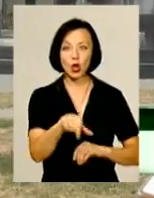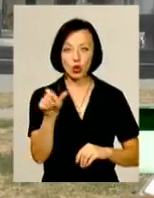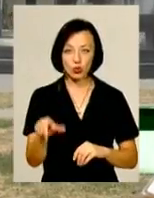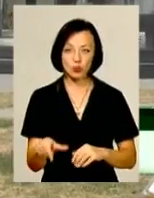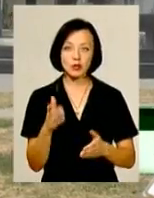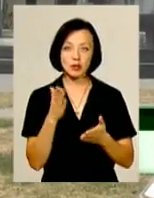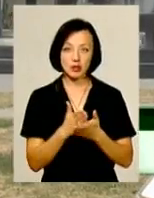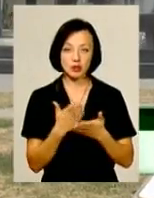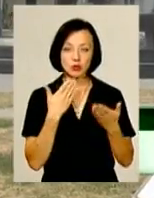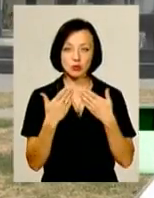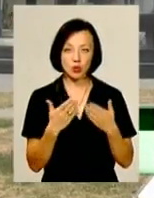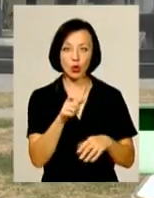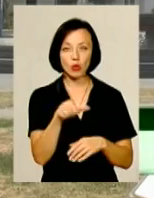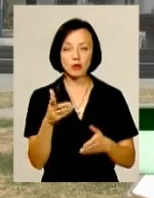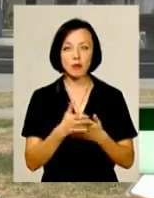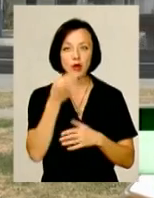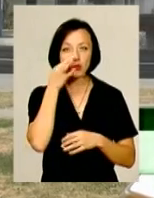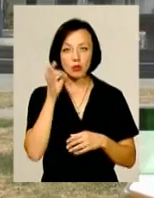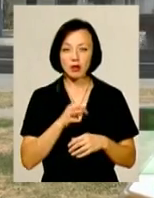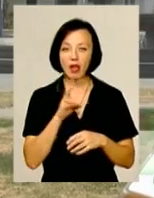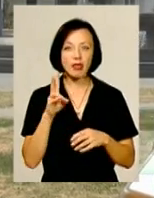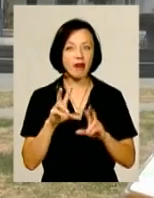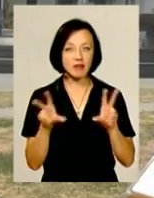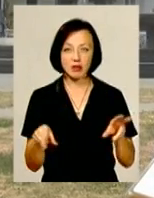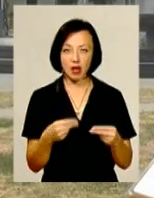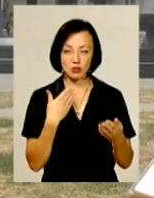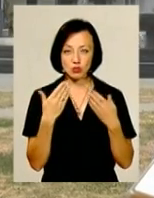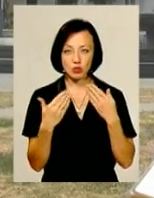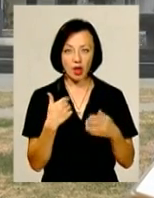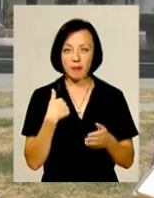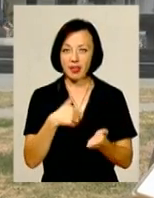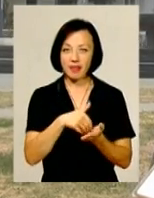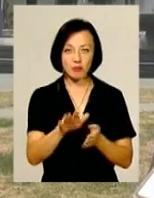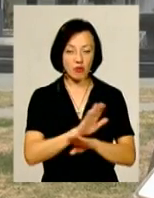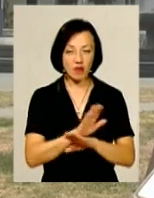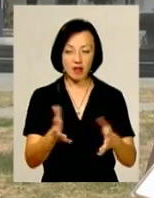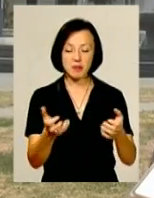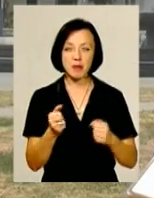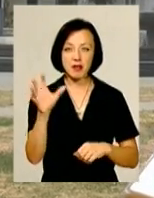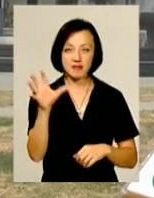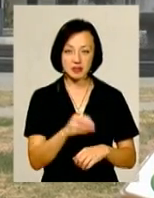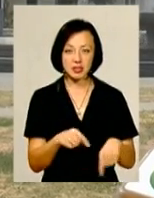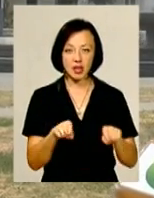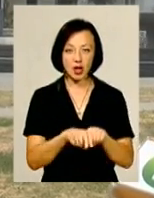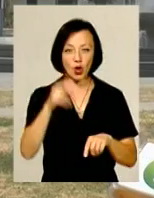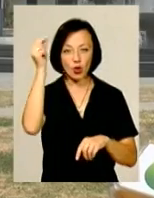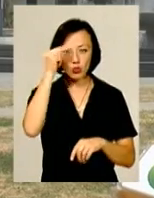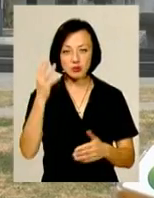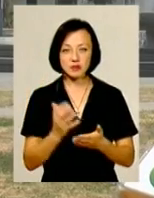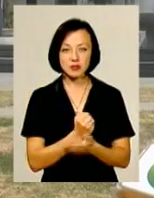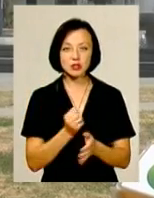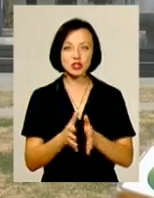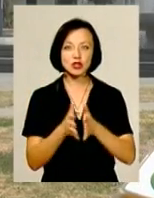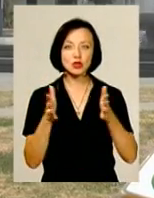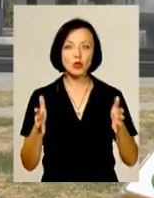стосунках. Навіть приходили люди, які мають досить невдалих стосунків. Ми не відмовляли нікому, приймали всіх, тому такий курс вийшов до дуже